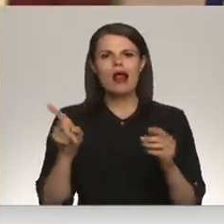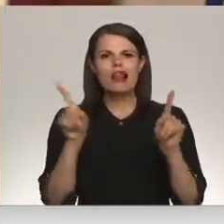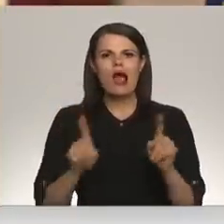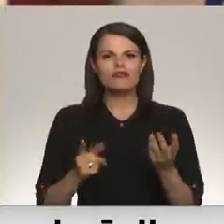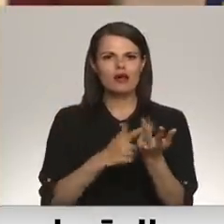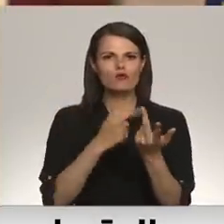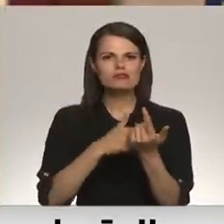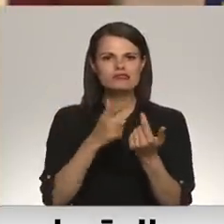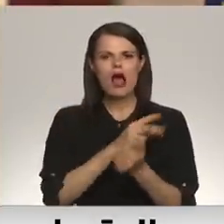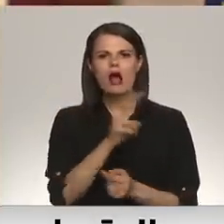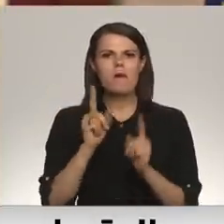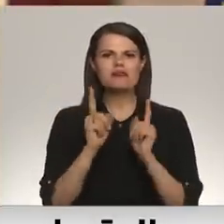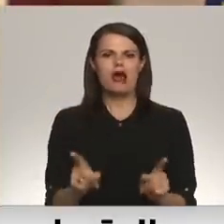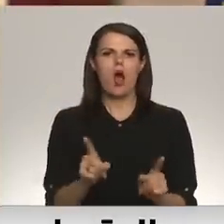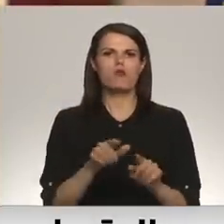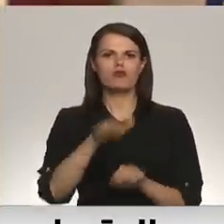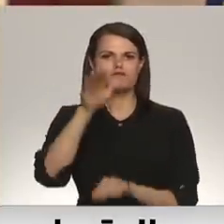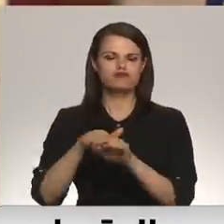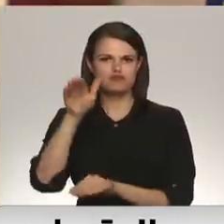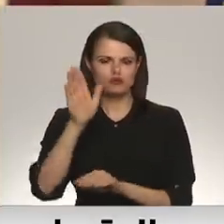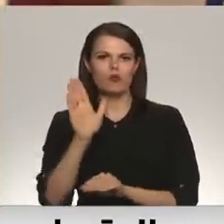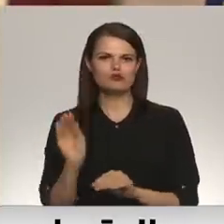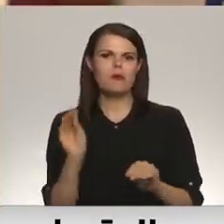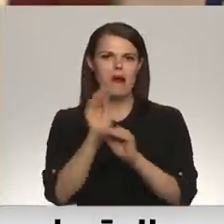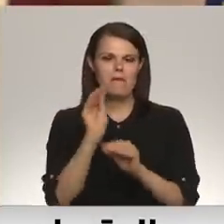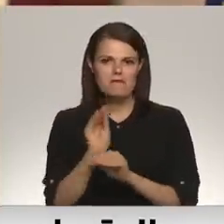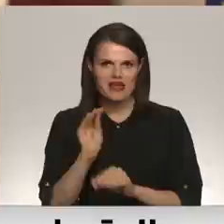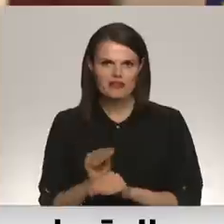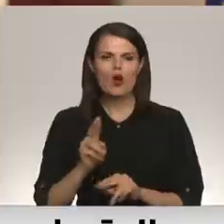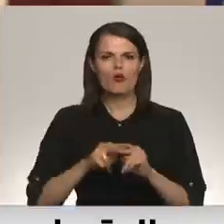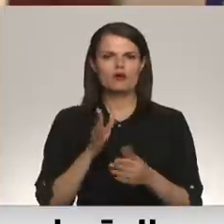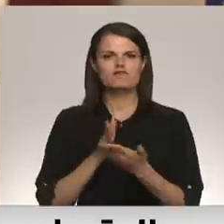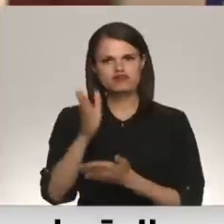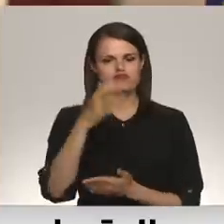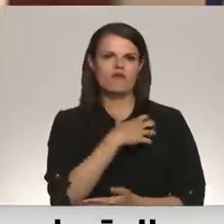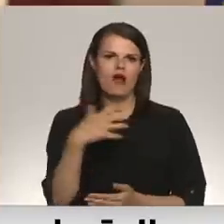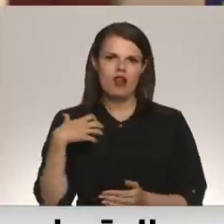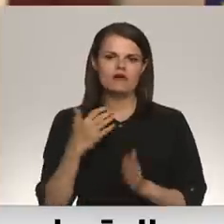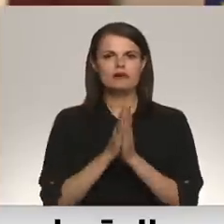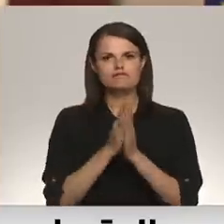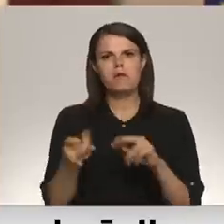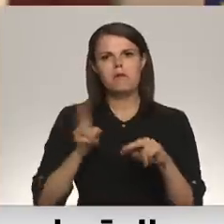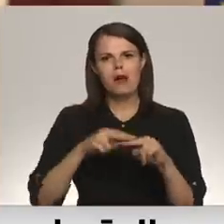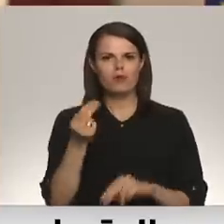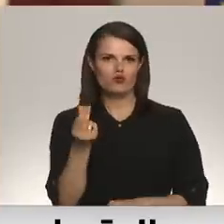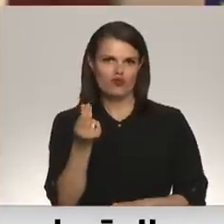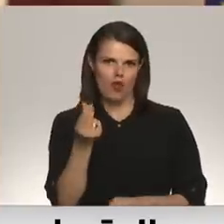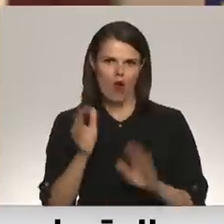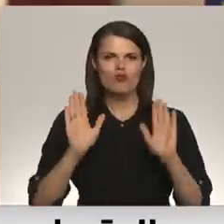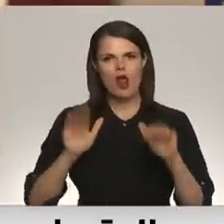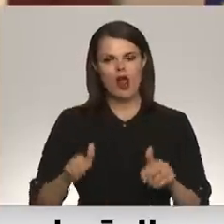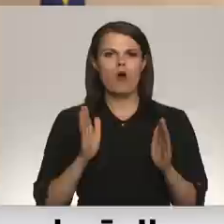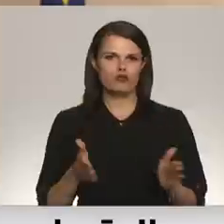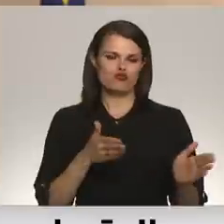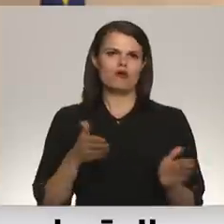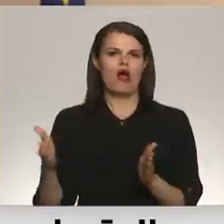uzskaitījumu, kam būtu rezervēs jābūt, papildināsim. Un vērsīsimies valdībā pēc papildus līdzekļiem, lai šādu gatavī